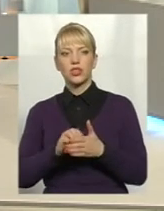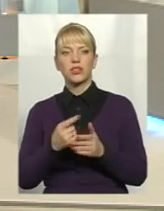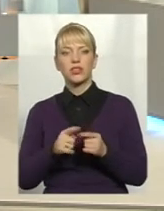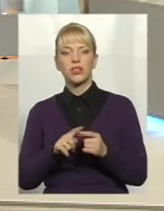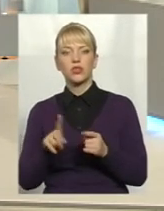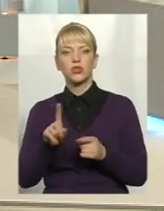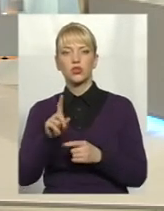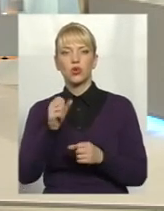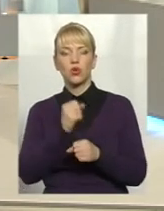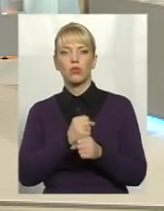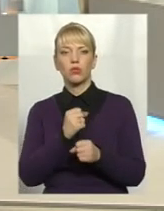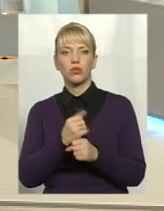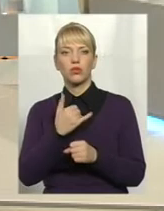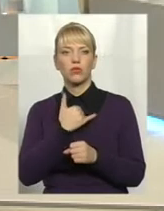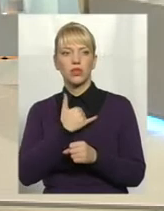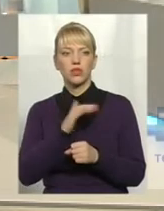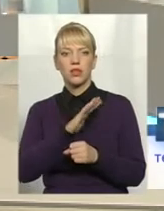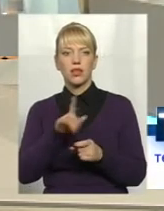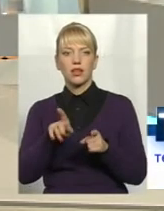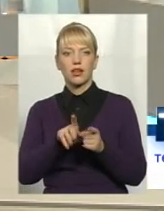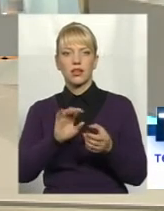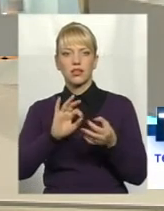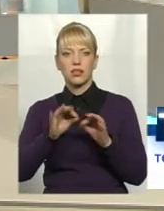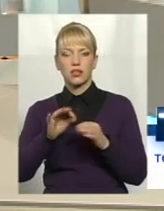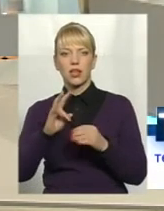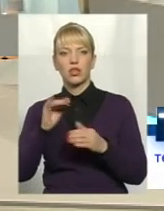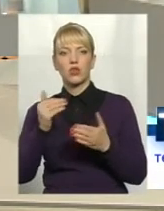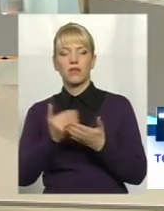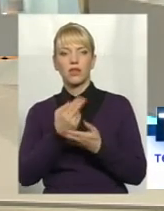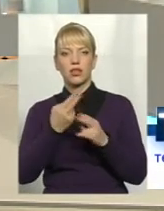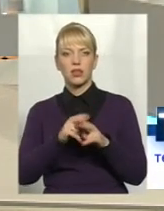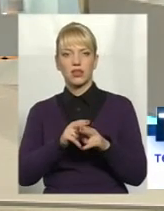я б не сказав, що така складна, і нова техніка.